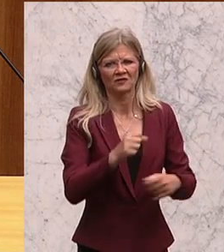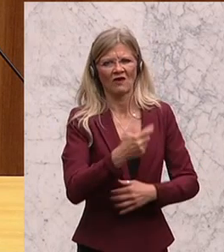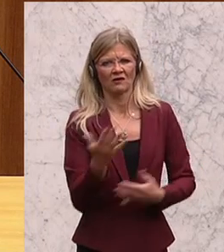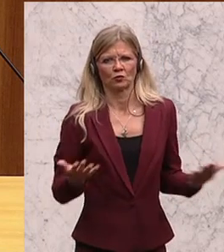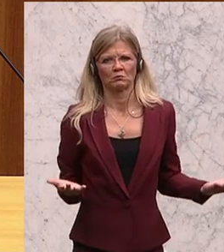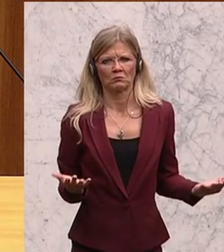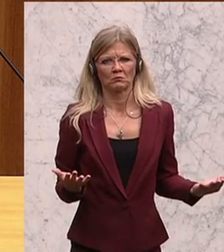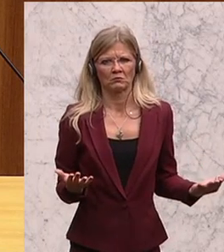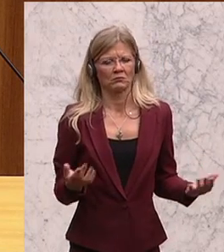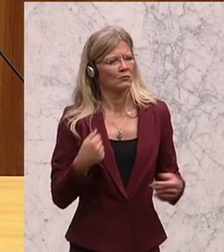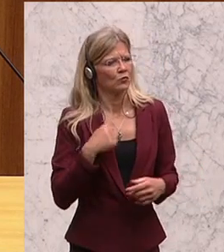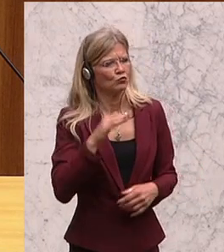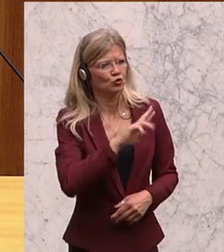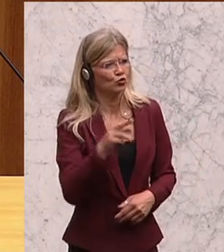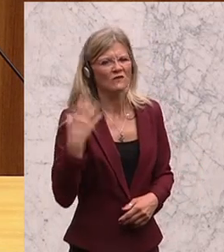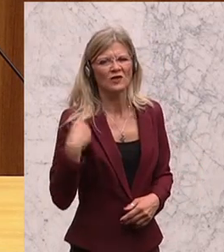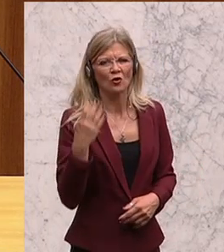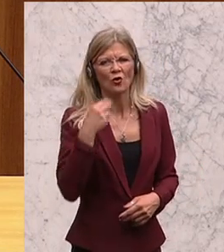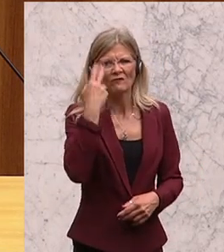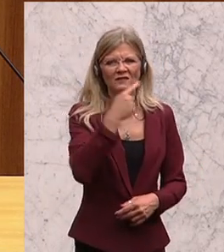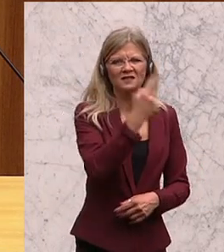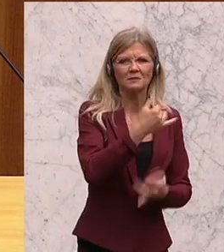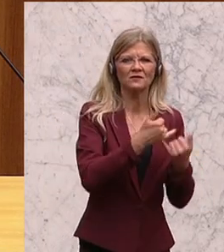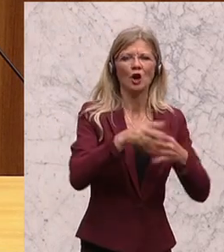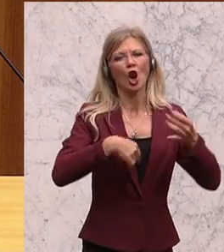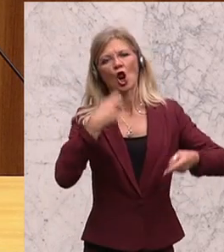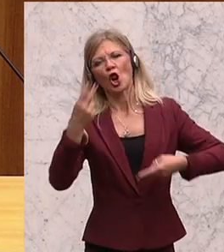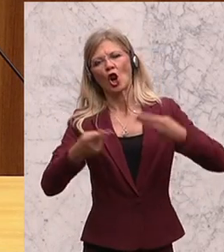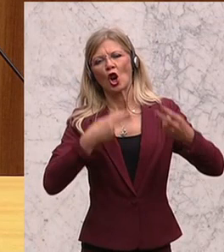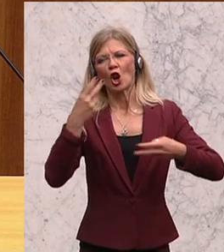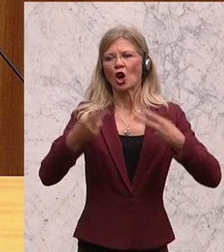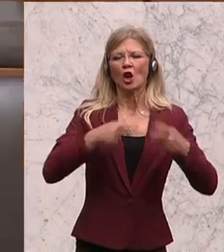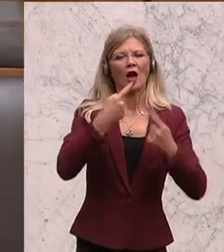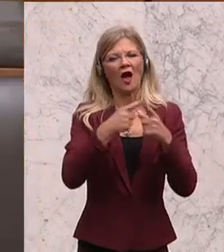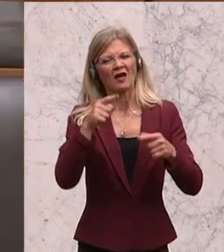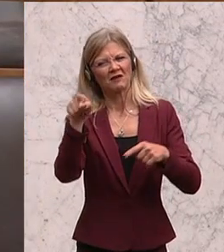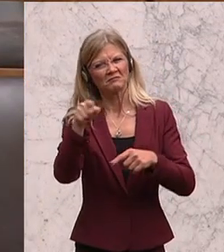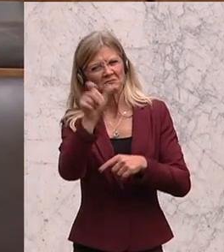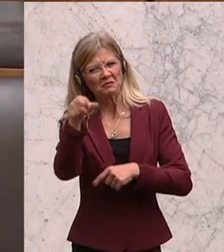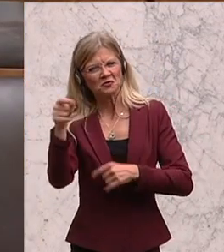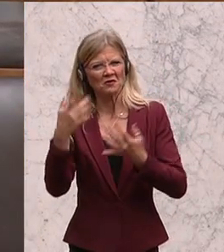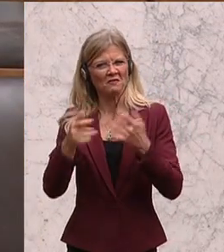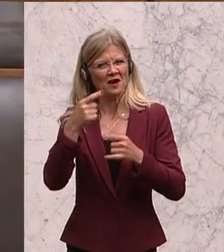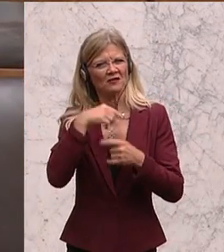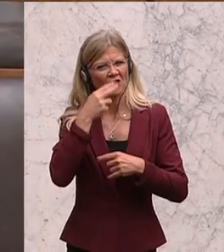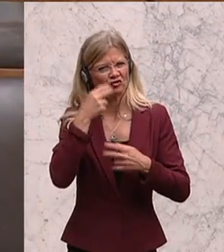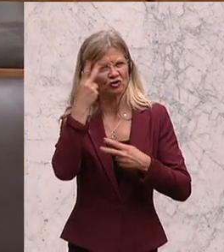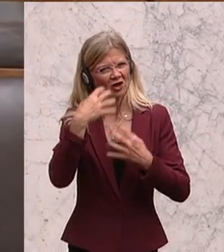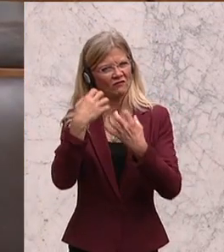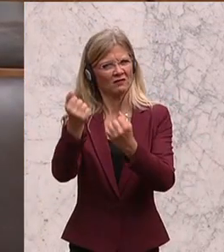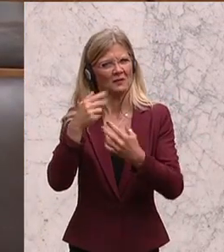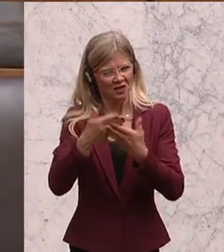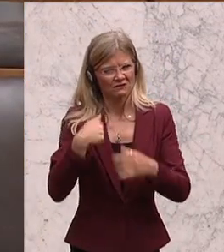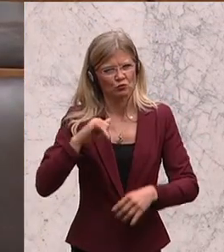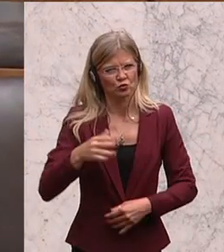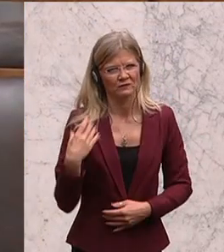da rundum und dumm horcht sich das für manche vielleicht ein wenig anders an. Die Europäische Union als Friedens